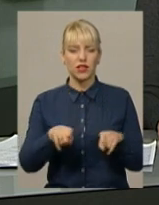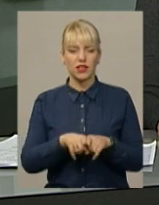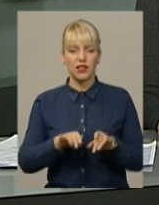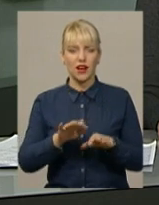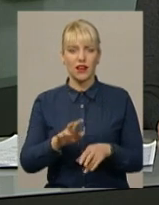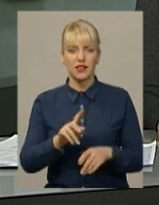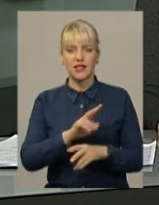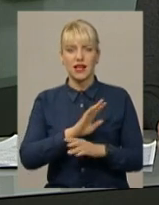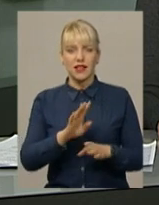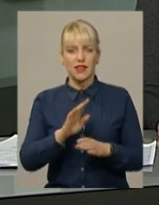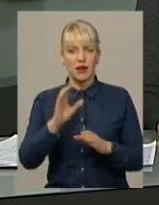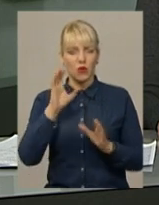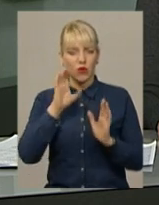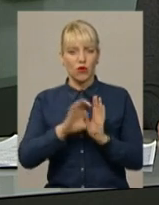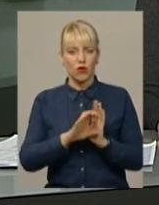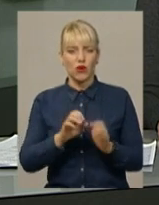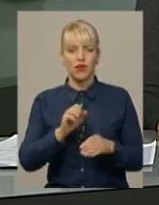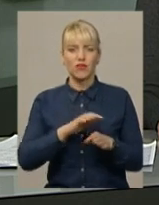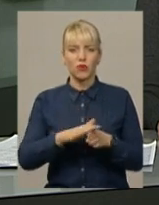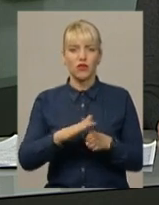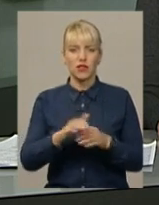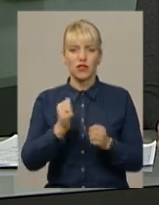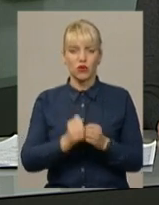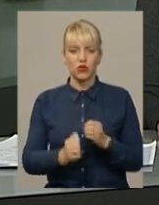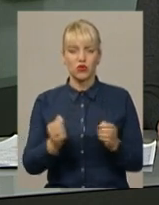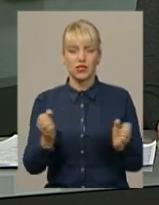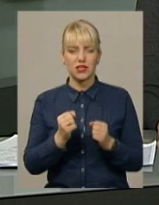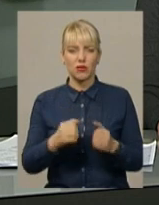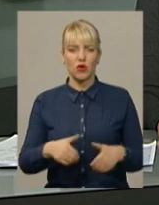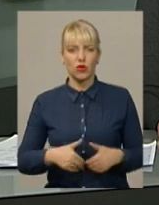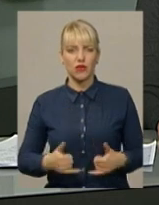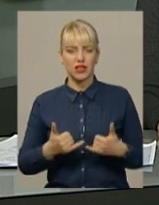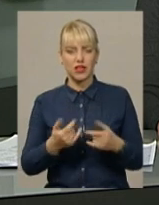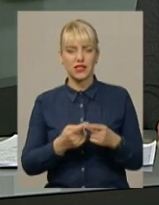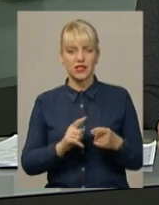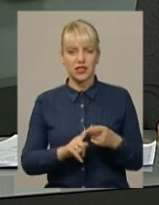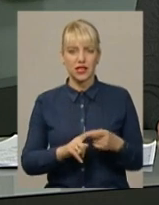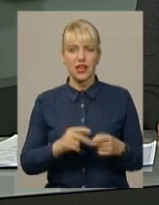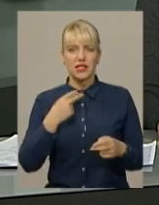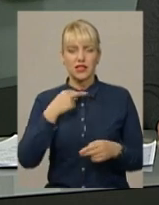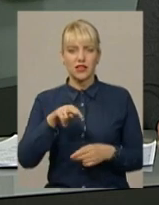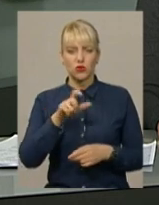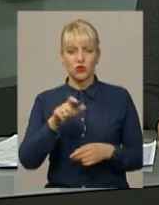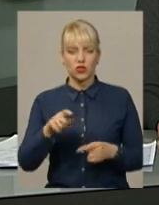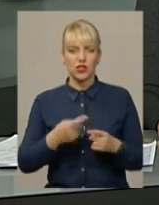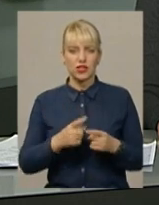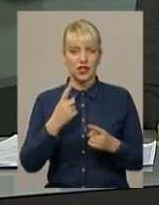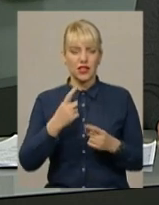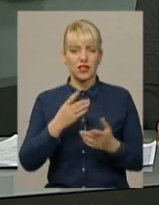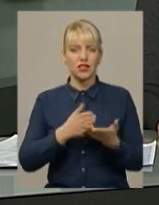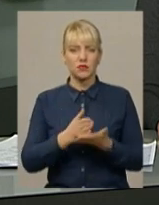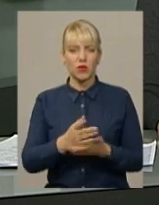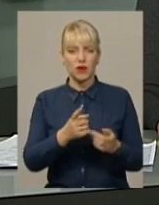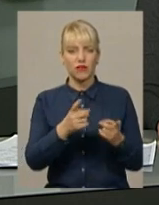непокори у цьому закладі відбуваються кожної зими. Голодування для цих засуджених чи не єдиний спосіб привернути увагу громадськості